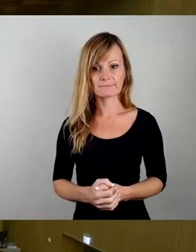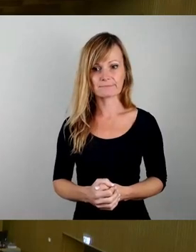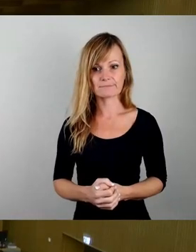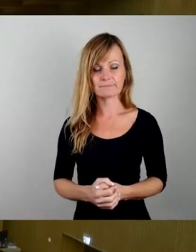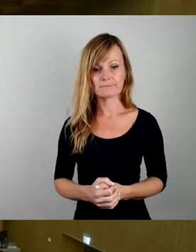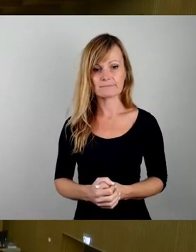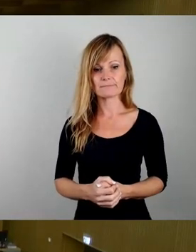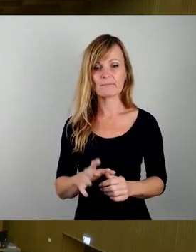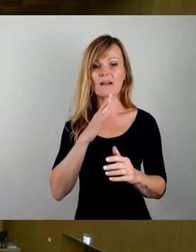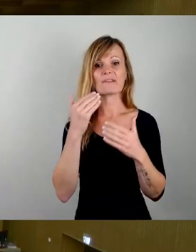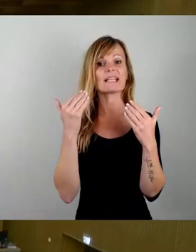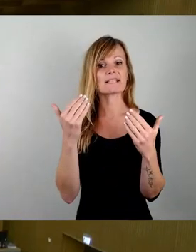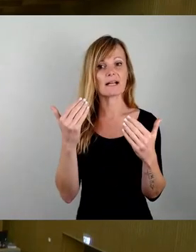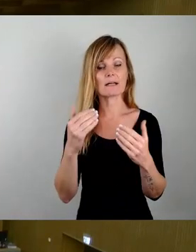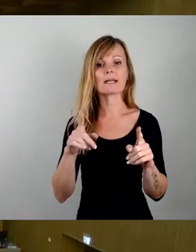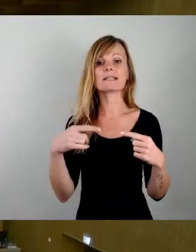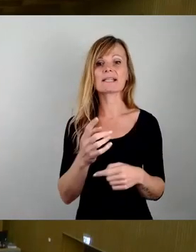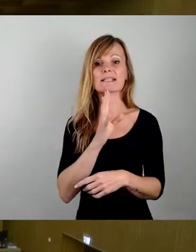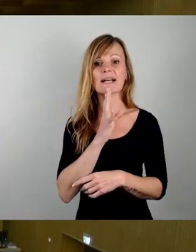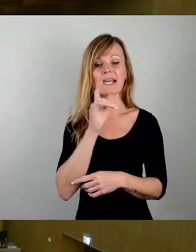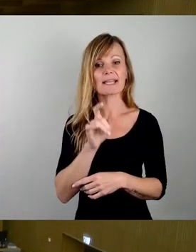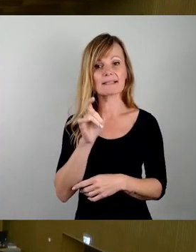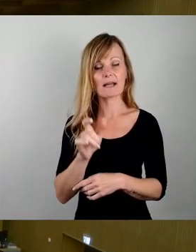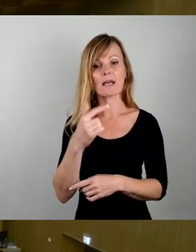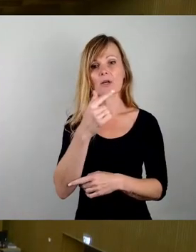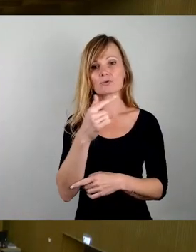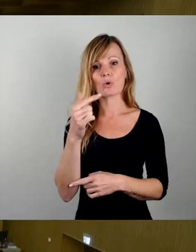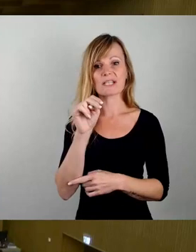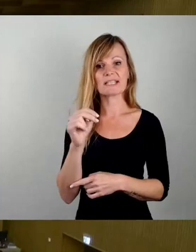Vielen Dank. Nächster Redner wäre Thorsten Nitsche, bitte.